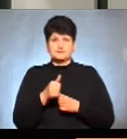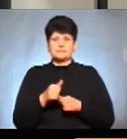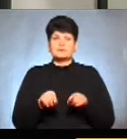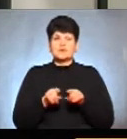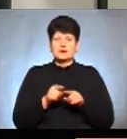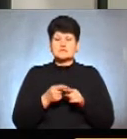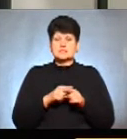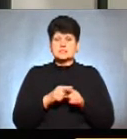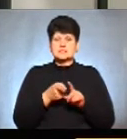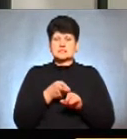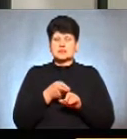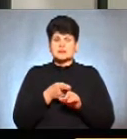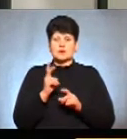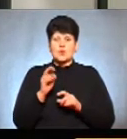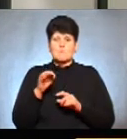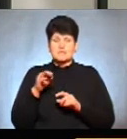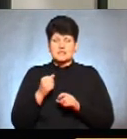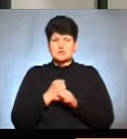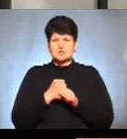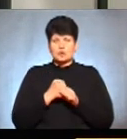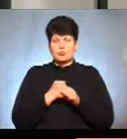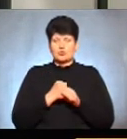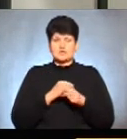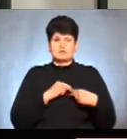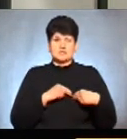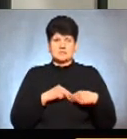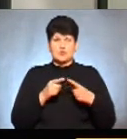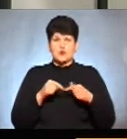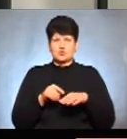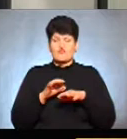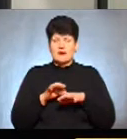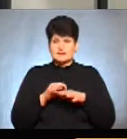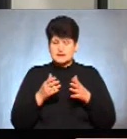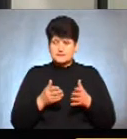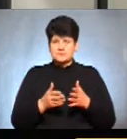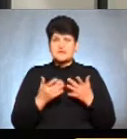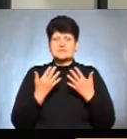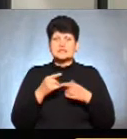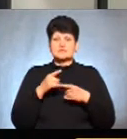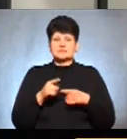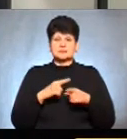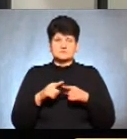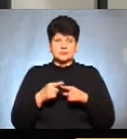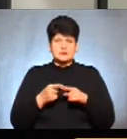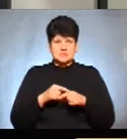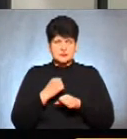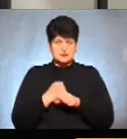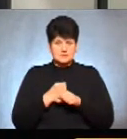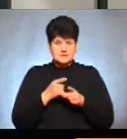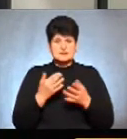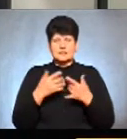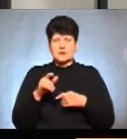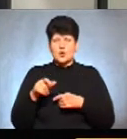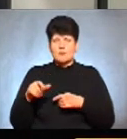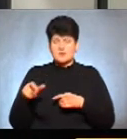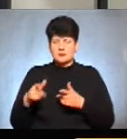це все залежить від компетенції роботи самих працівників органу ведення. Наскільки вони оперативно будуть це робити, наскільки самі громадяни